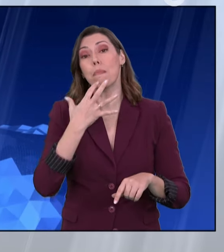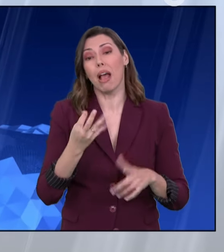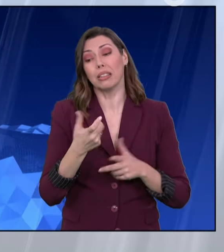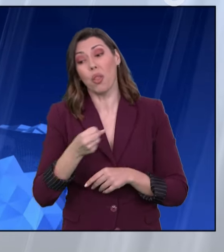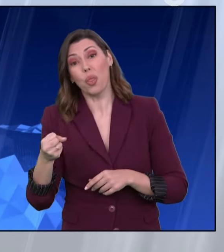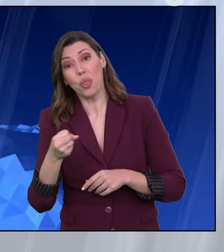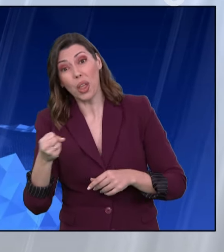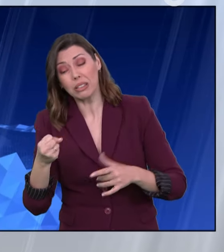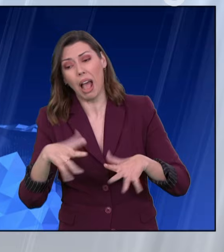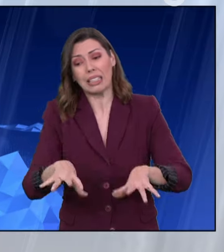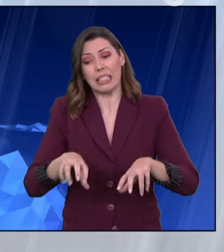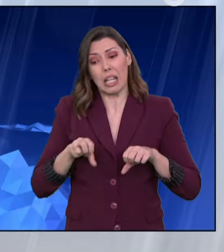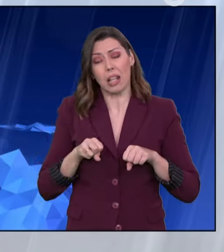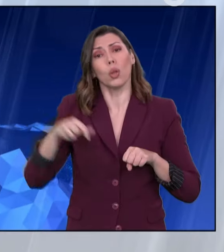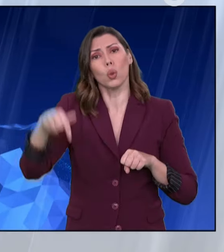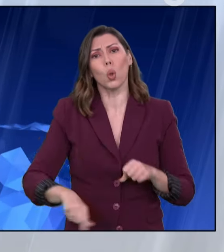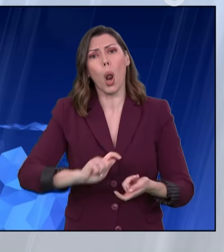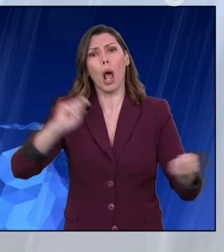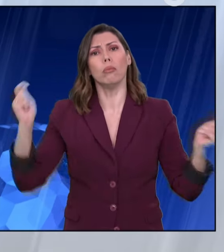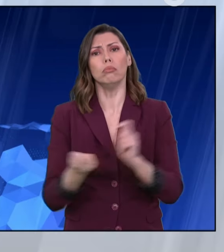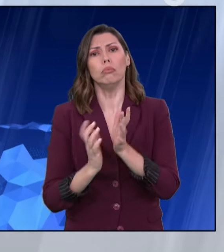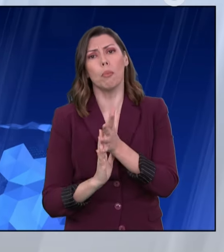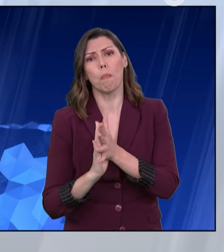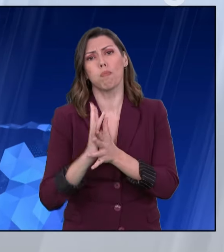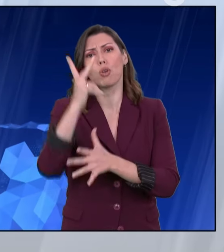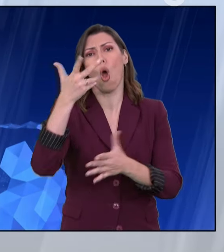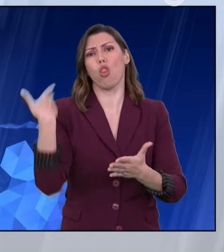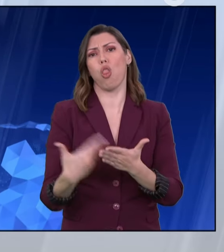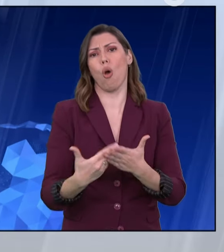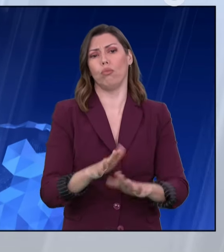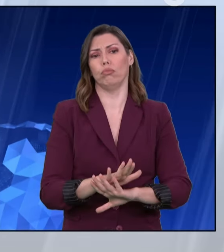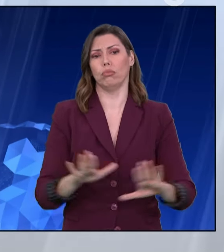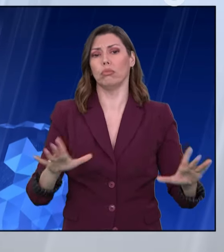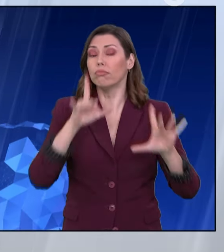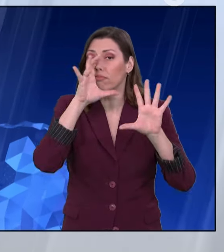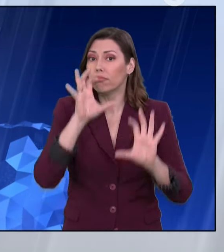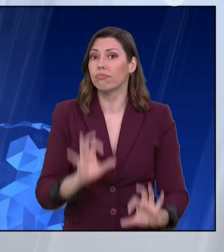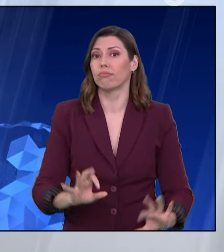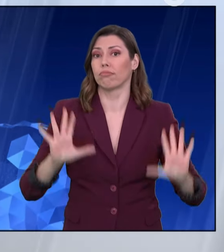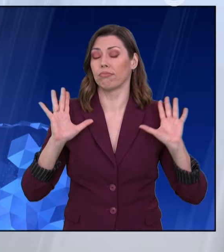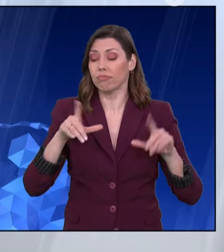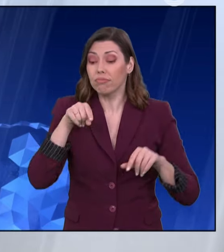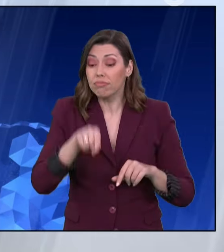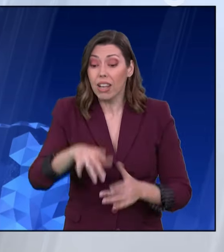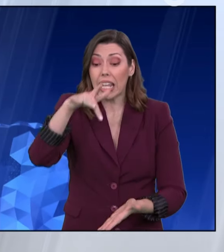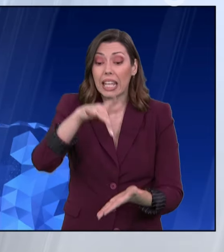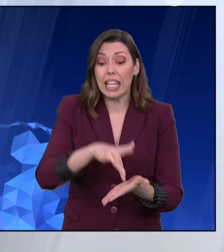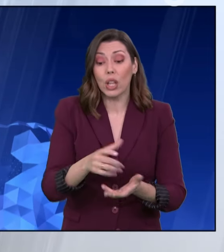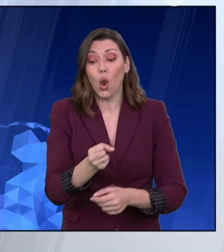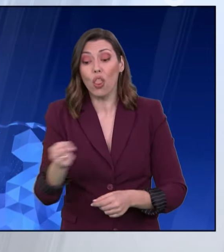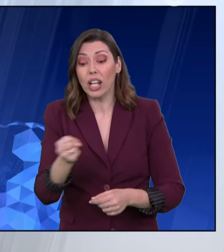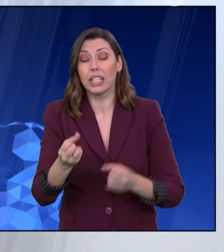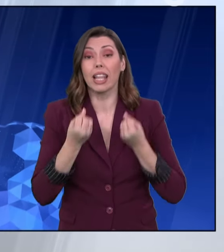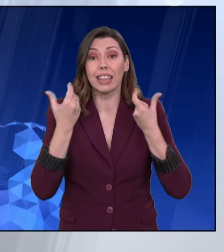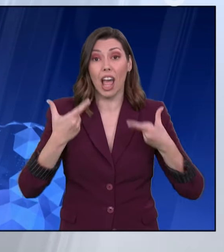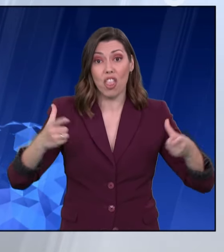αληθινά προοδευτική. Ήταν τελικά η μεγάλη κεντροδεξιά Νέα Δημοκρατία που έκανε